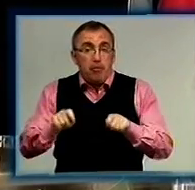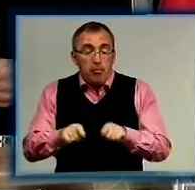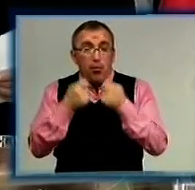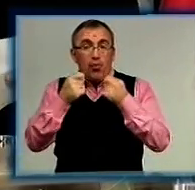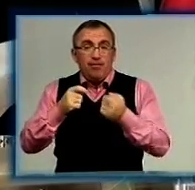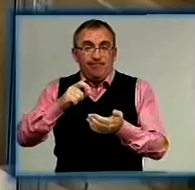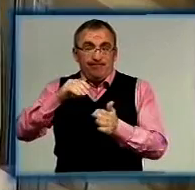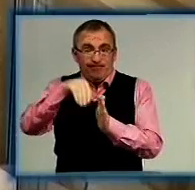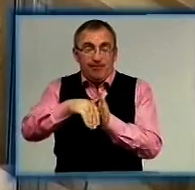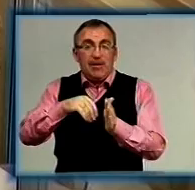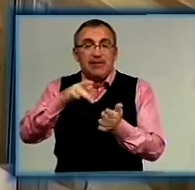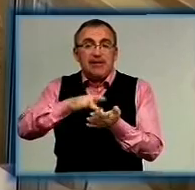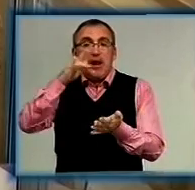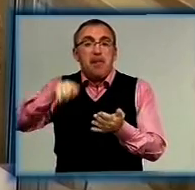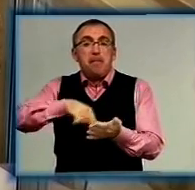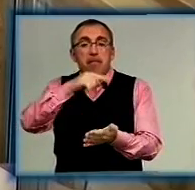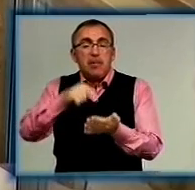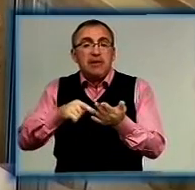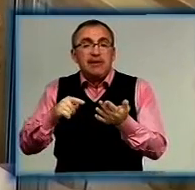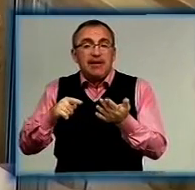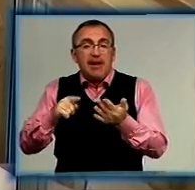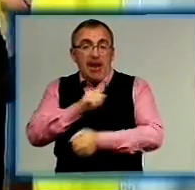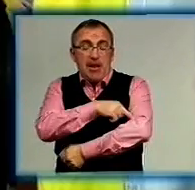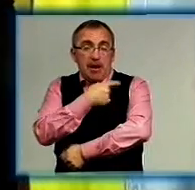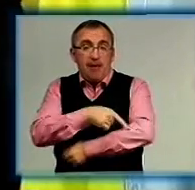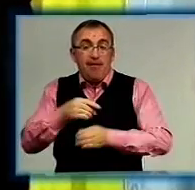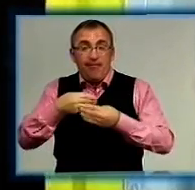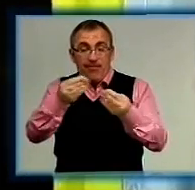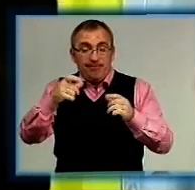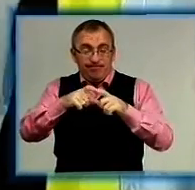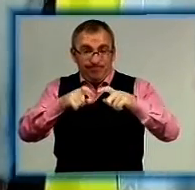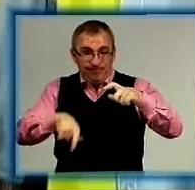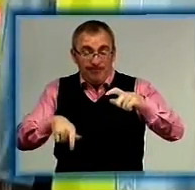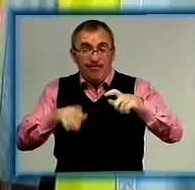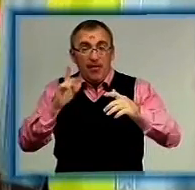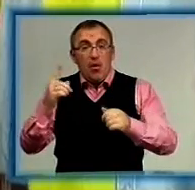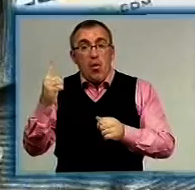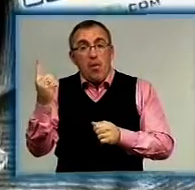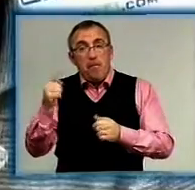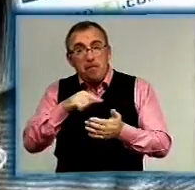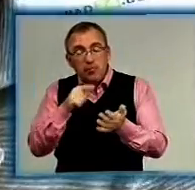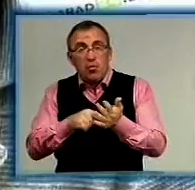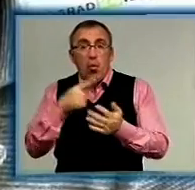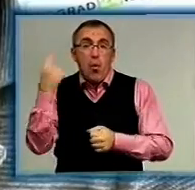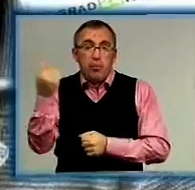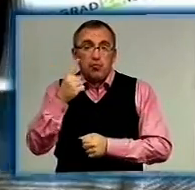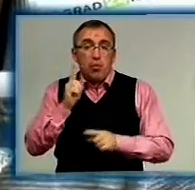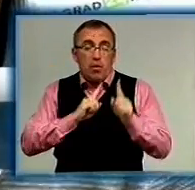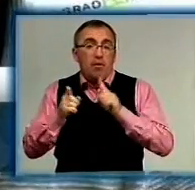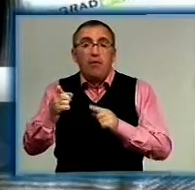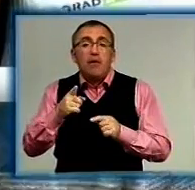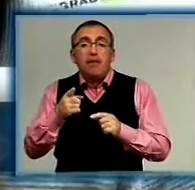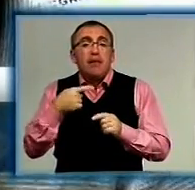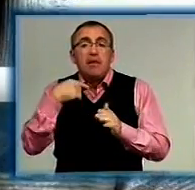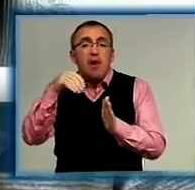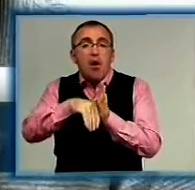дільниці в центральній міській лікарні. Там 40 бюлетенів видали людям для голосування в міську та обласну ради. Вони не голосують. Вони не